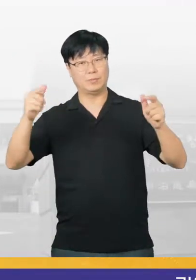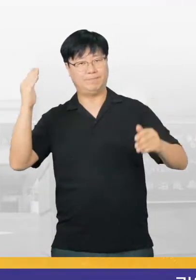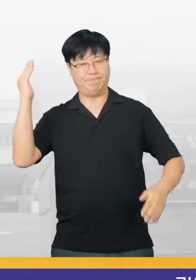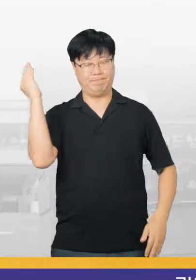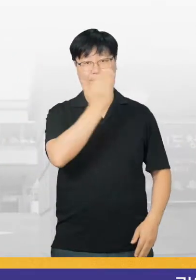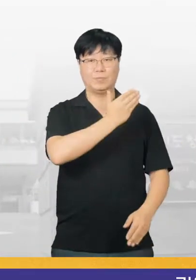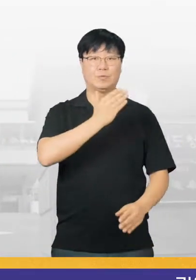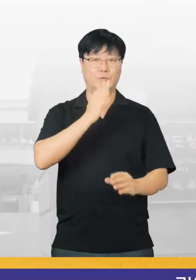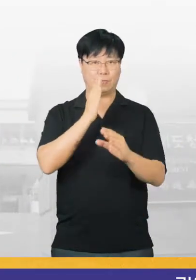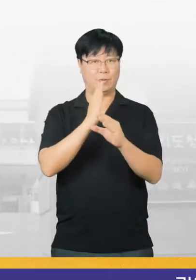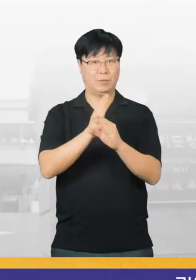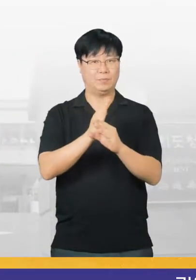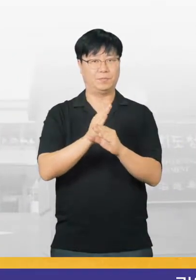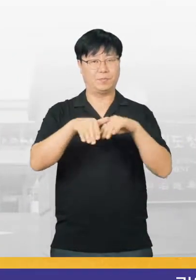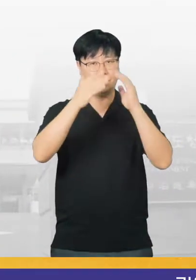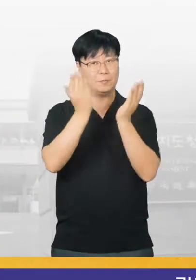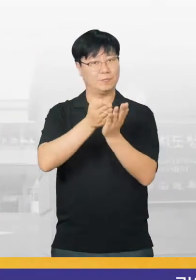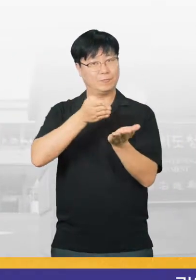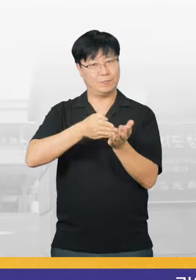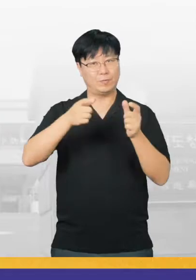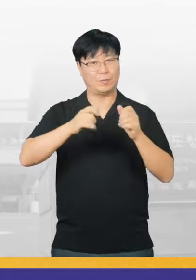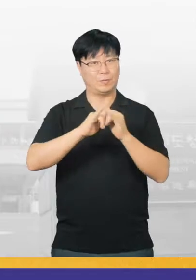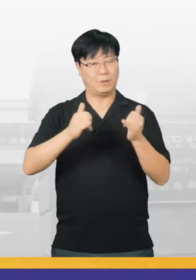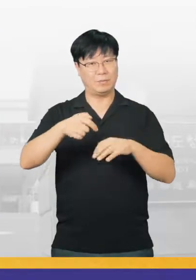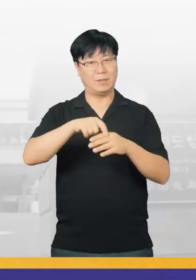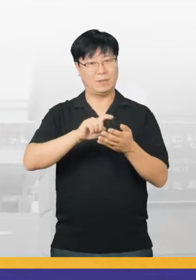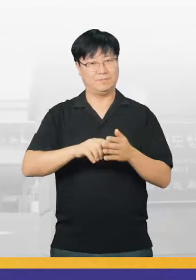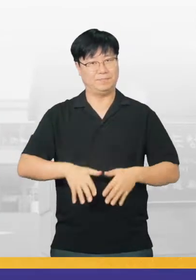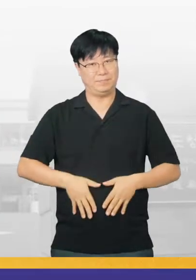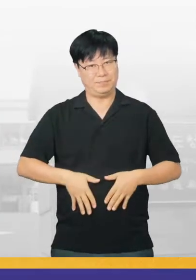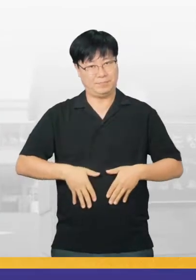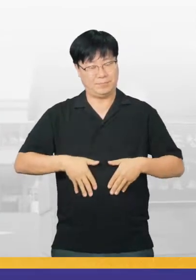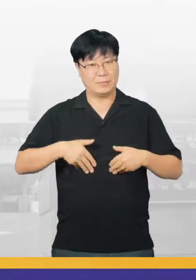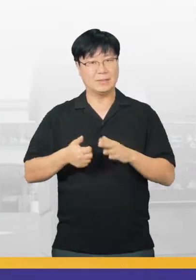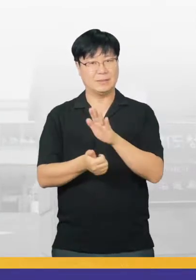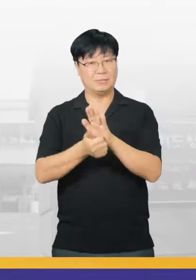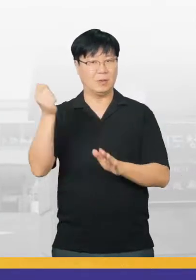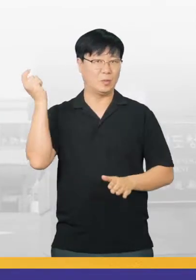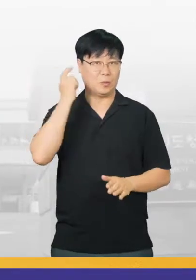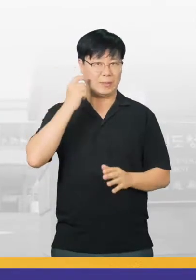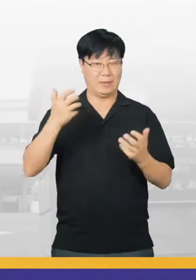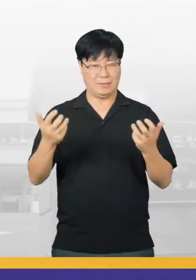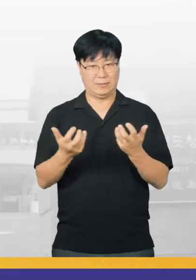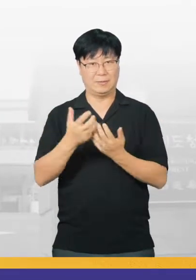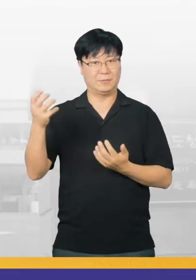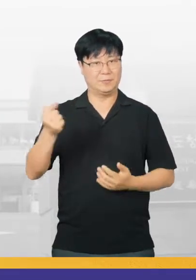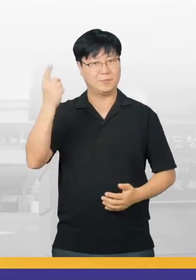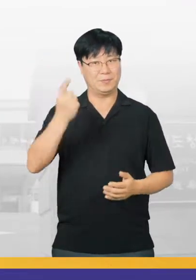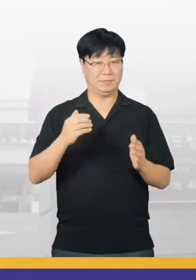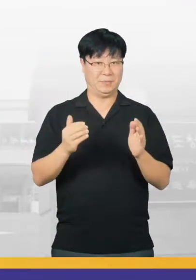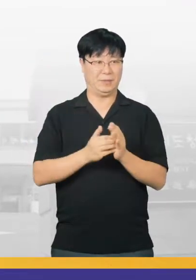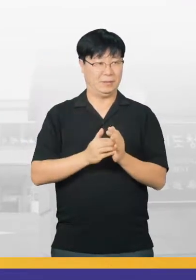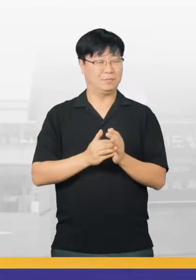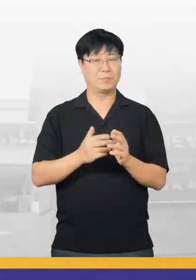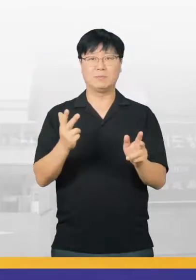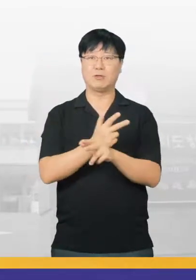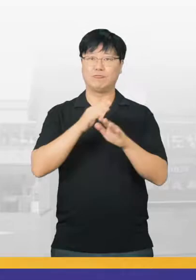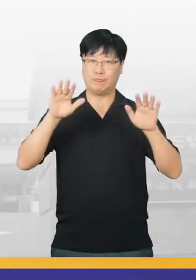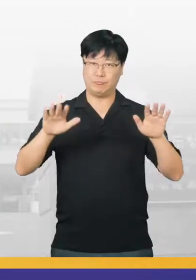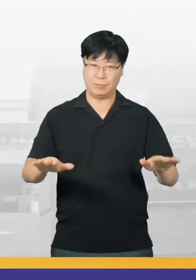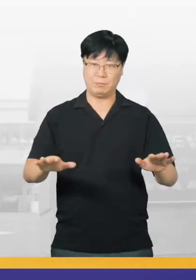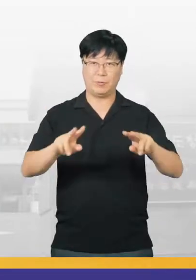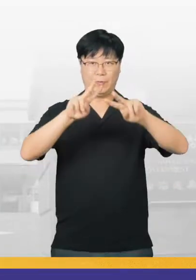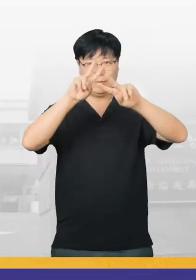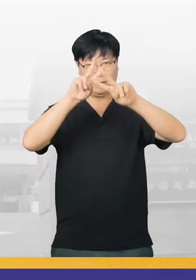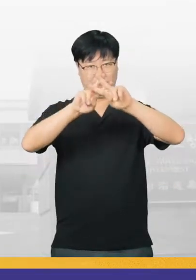점점 더 청명해지고 있는 요즘인데요. 몬땅뉴스는 도민들의 마음을 훈훈하게 짚힐 희망찬 소식들을 가득 안고